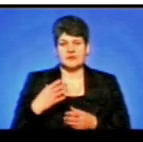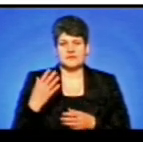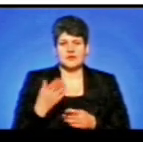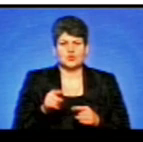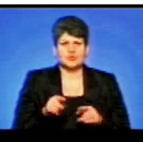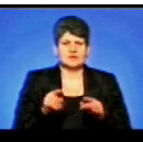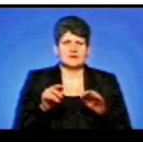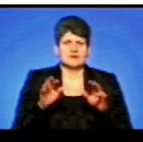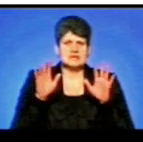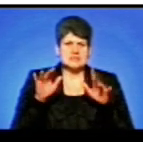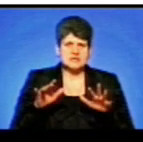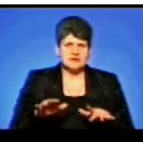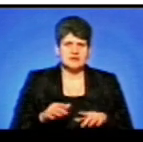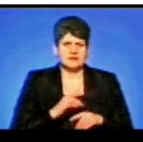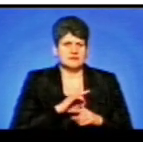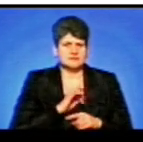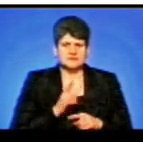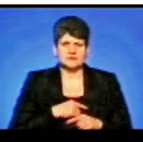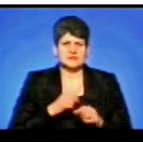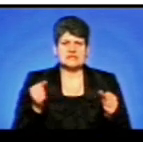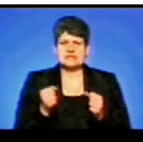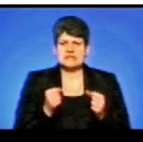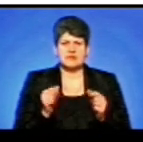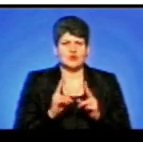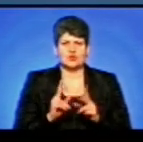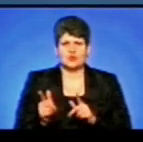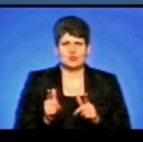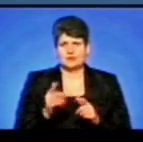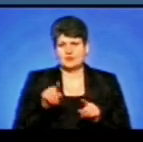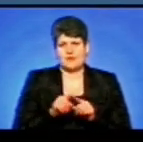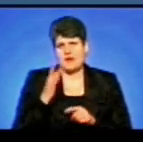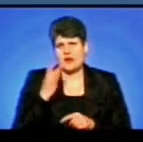А тут ось сніг, фізичне навантаження, ну і зима. Ніхто не готується так, як літом.